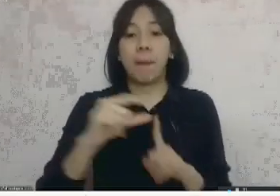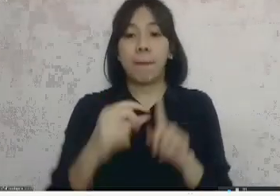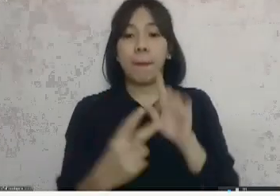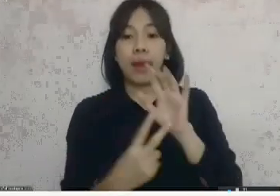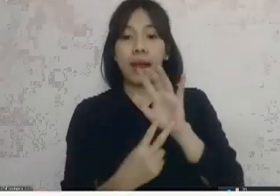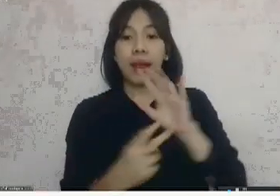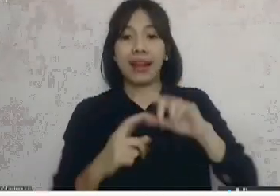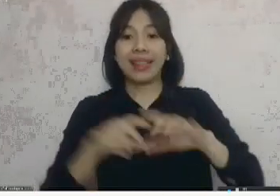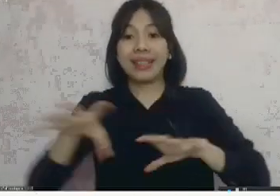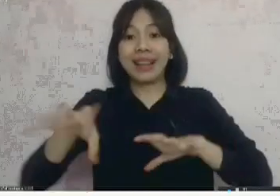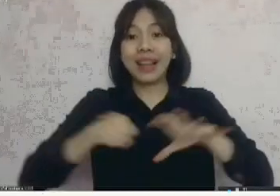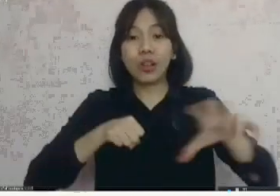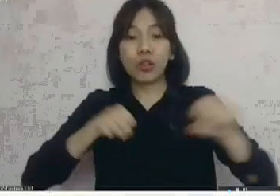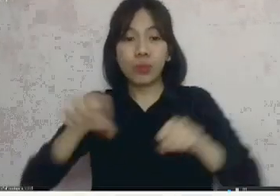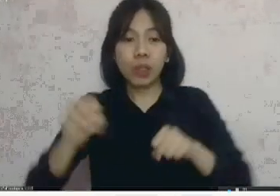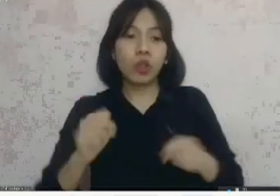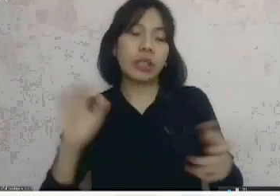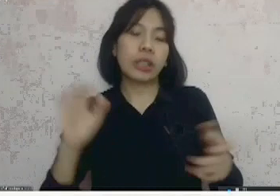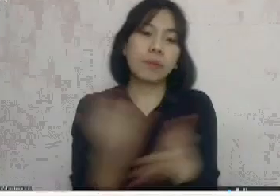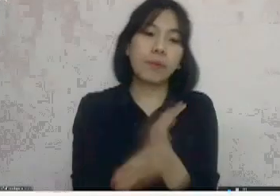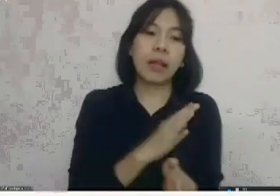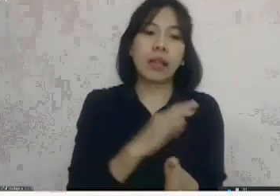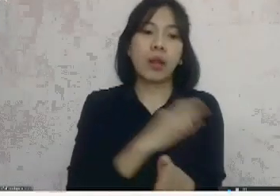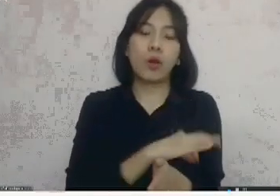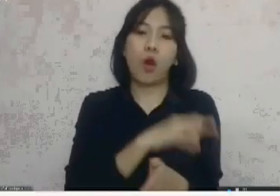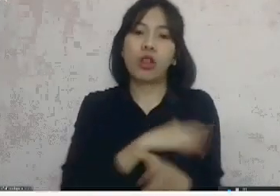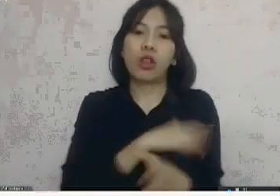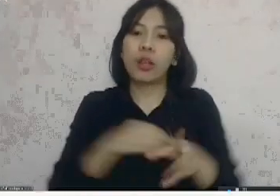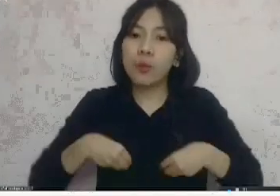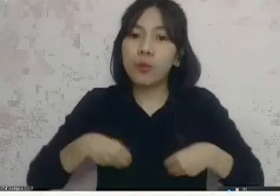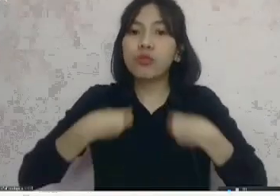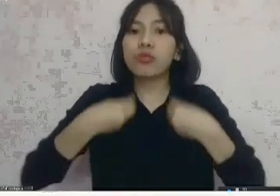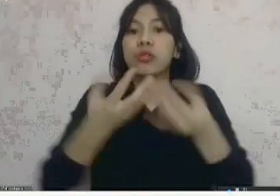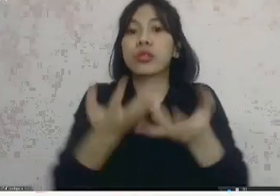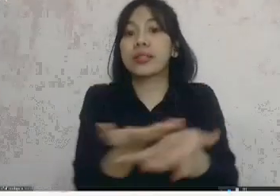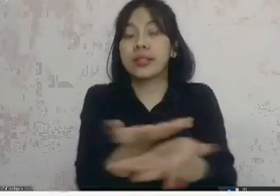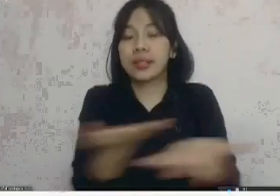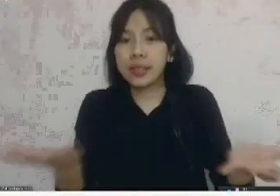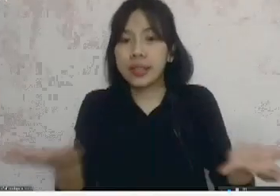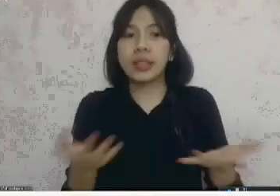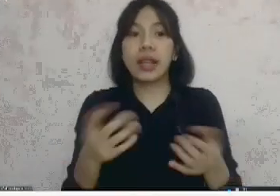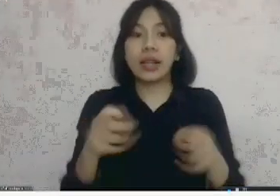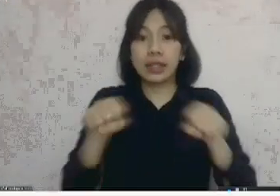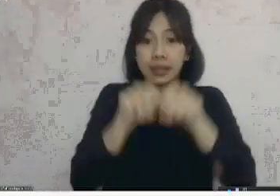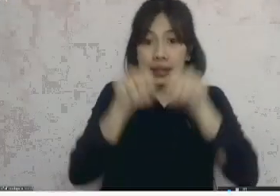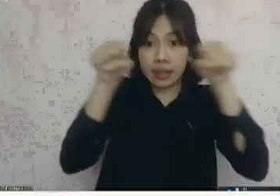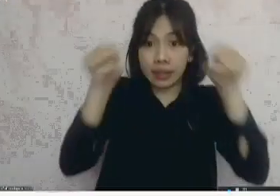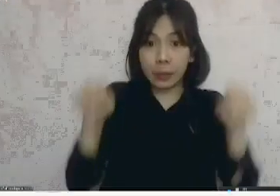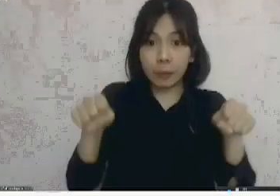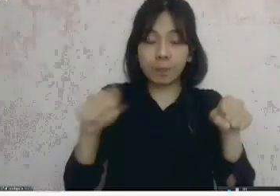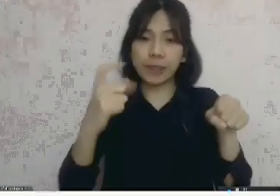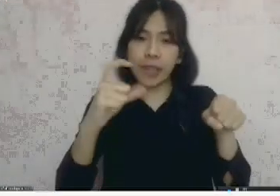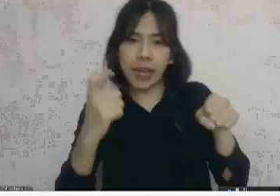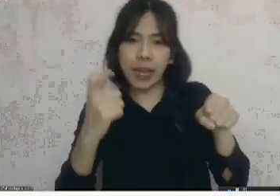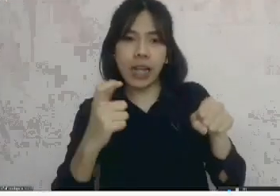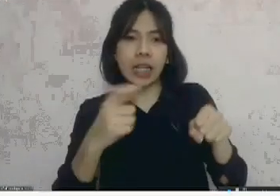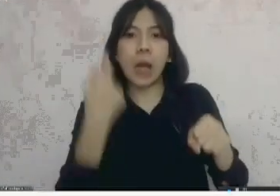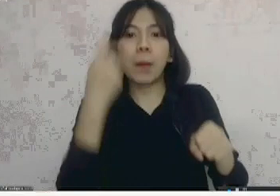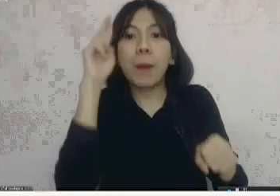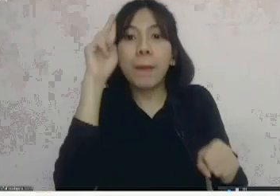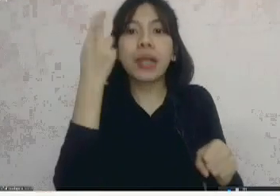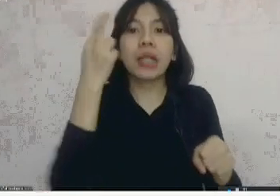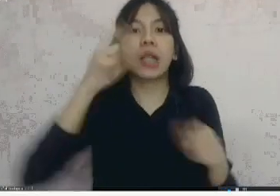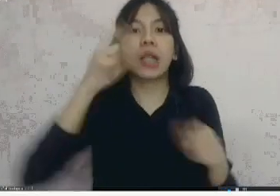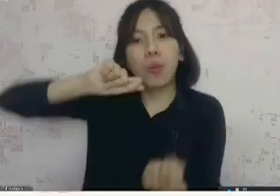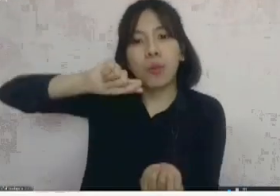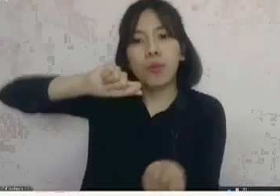sarana berkontribusi gitu ya berkontribusi kita coba mengubah sistem dari dalam jadi makanya